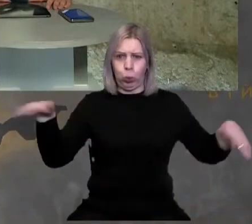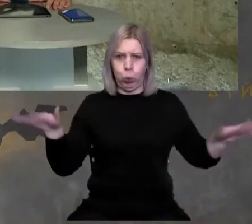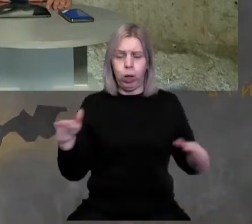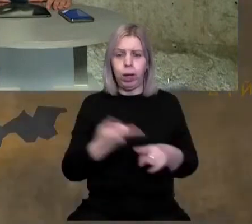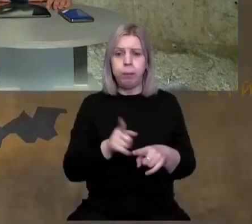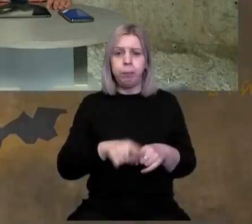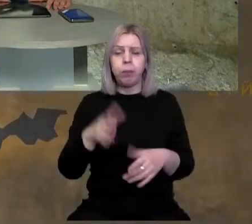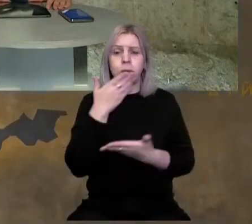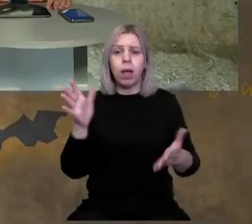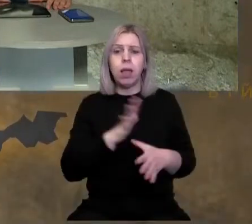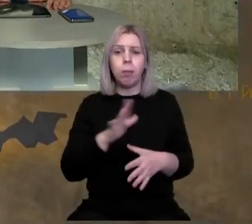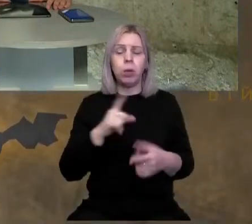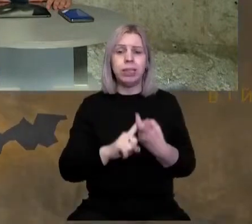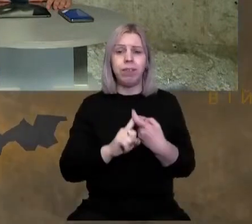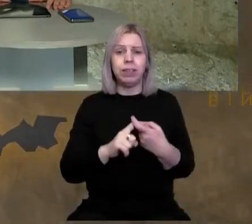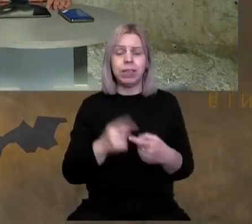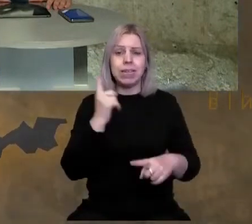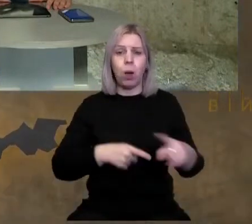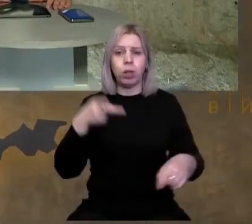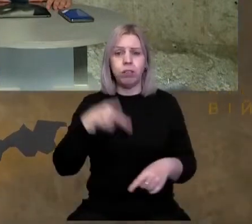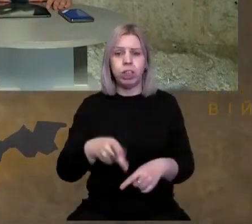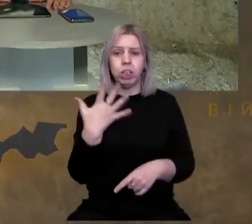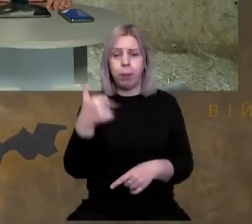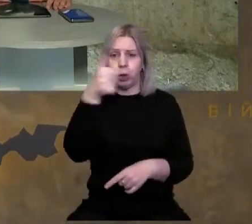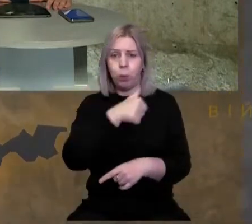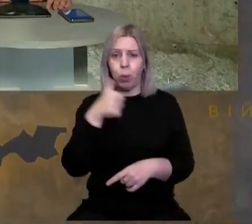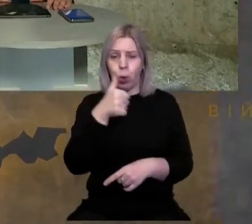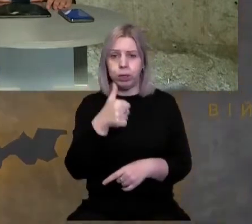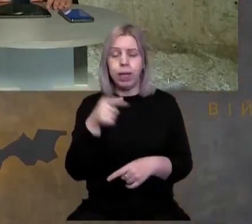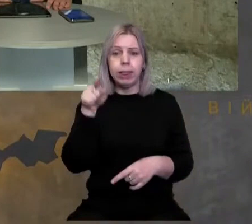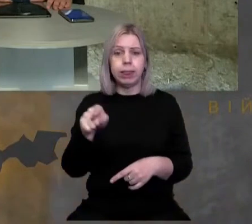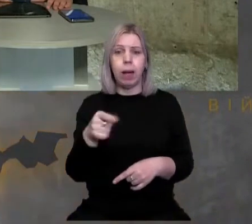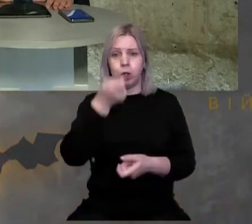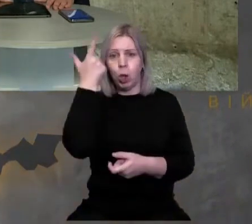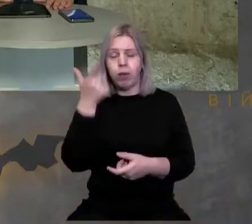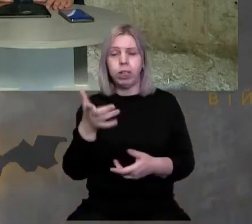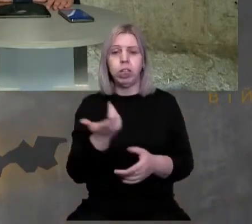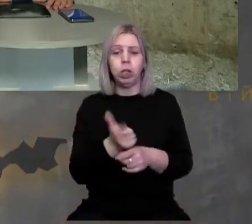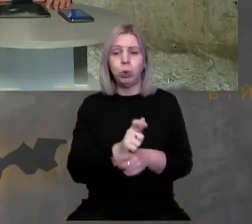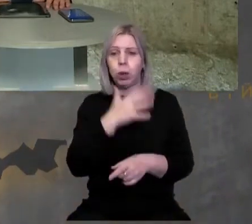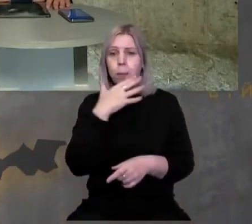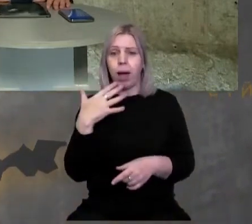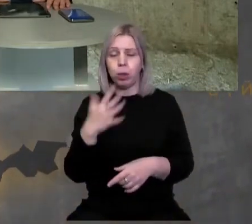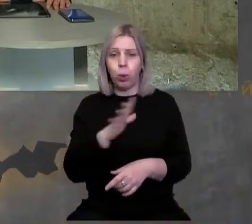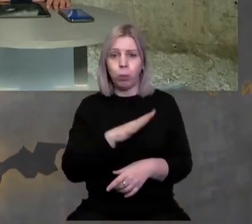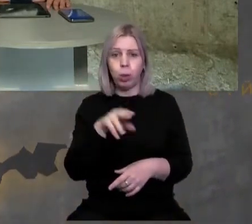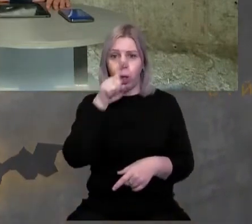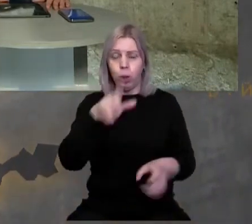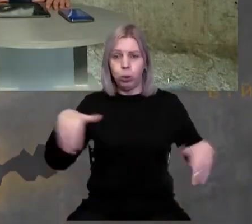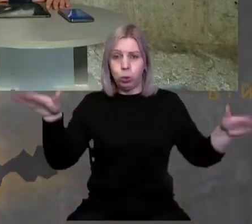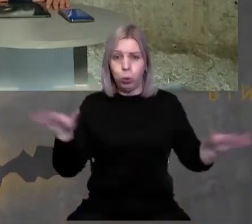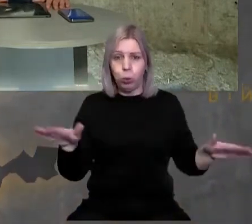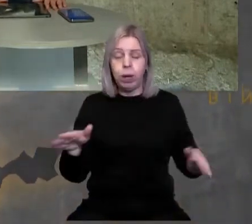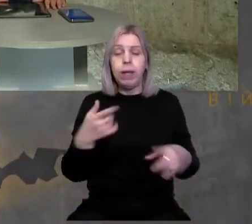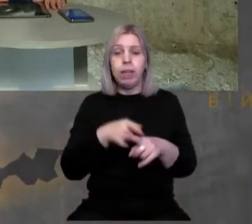Остання така була хвиля у зв'язку з загостренням 2005 року, бо там в Словаччині дуже багато було турулів.